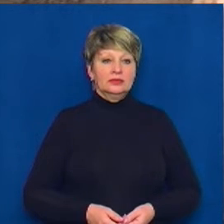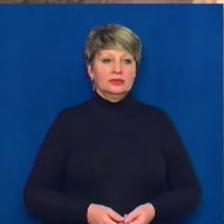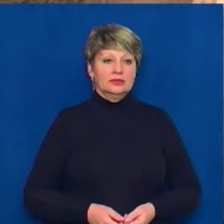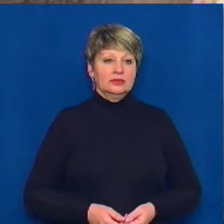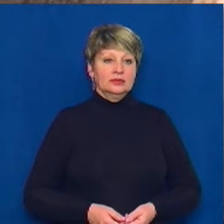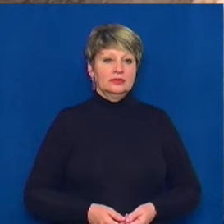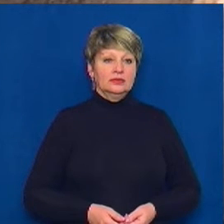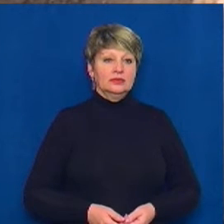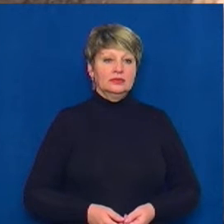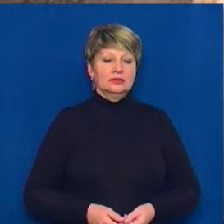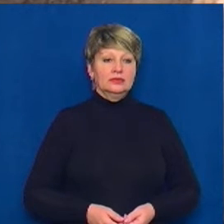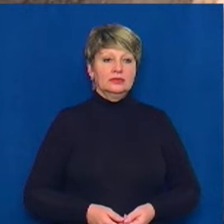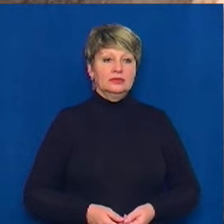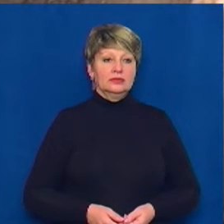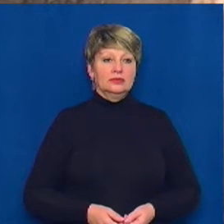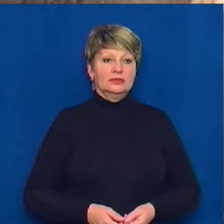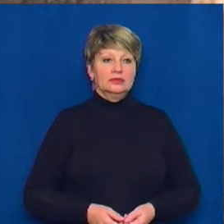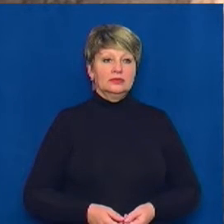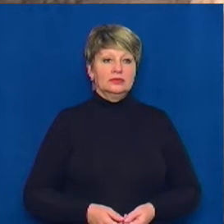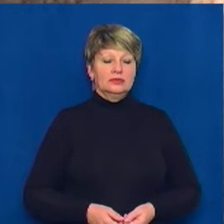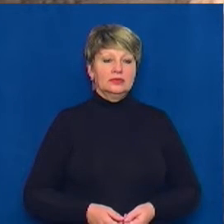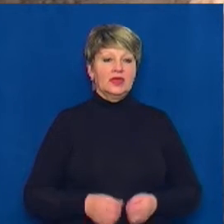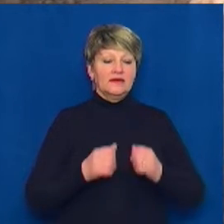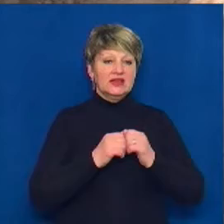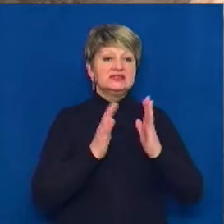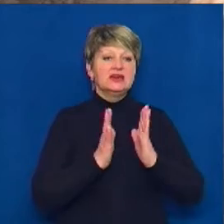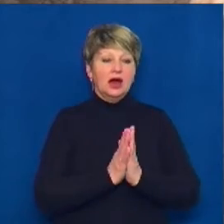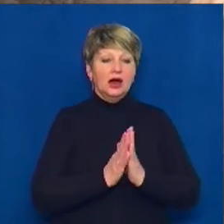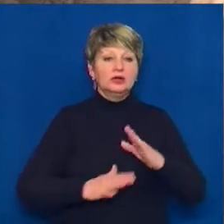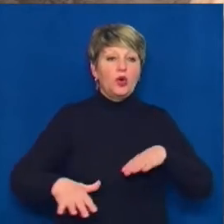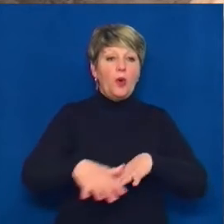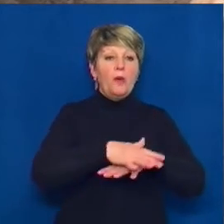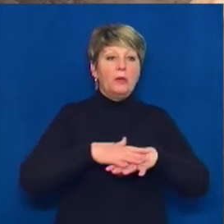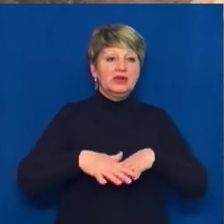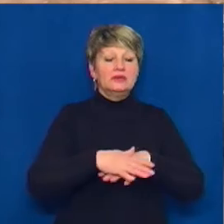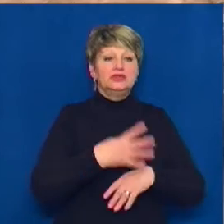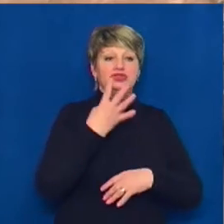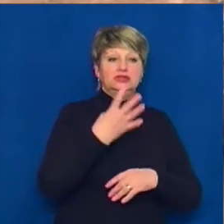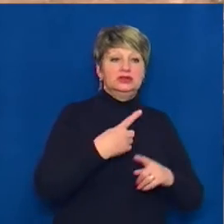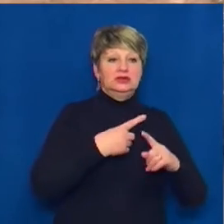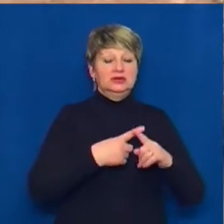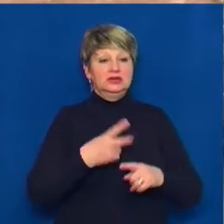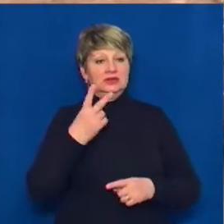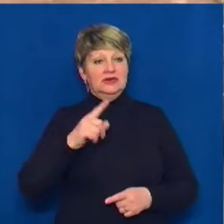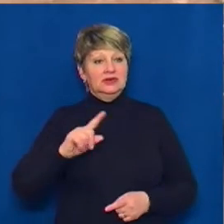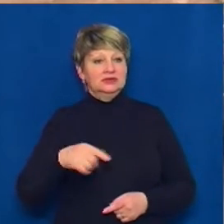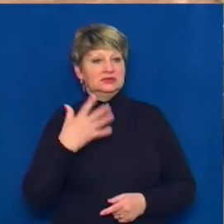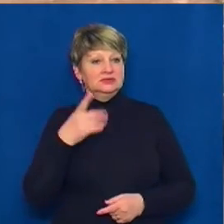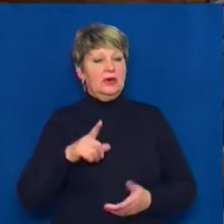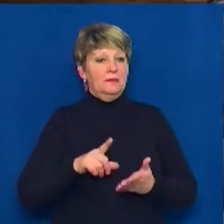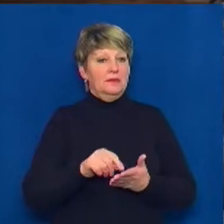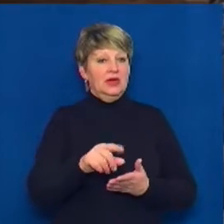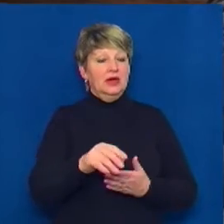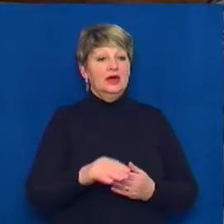Загалом землянка має площу 4 на 2,5 метри. Соснові колоди, розповідає